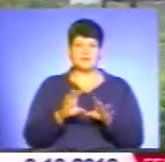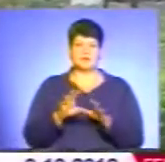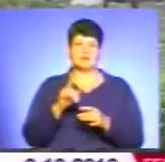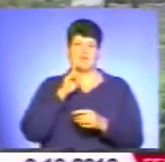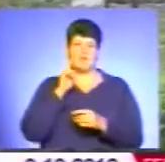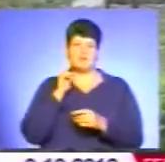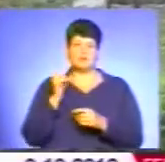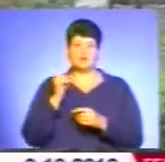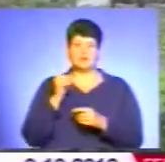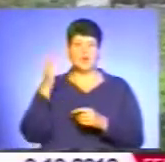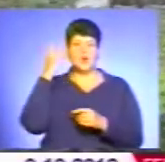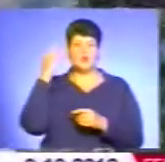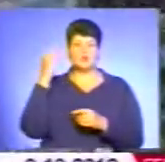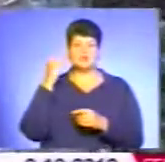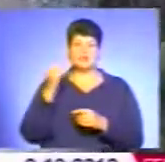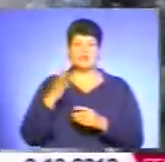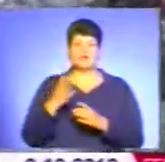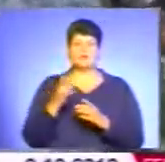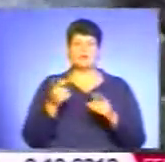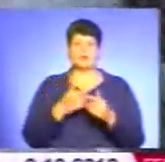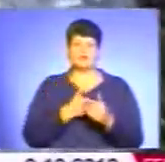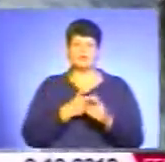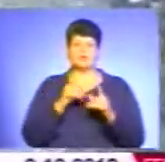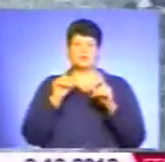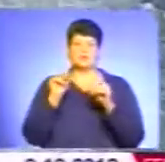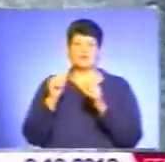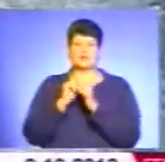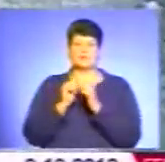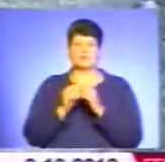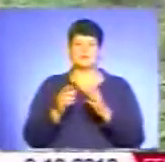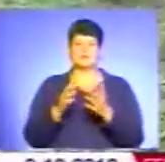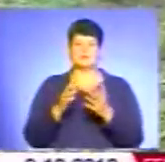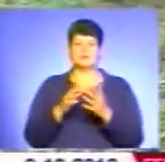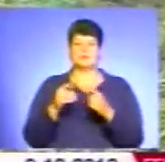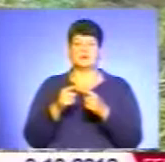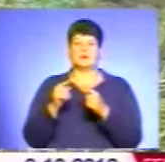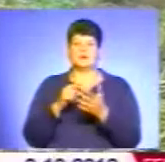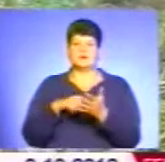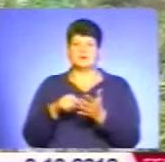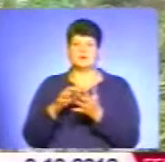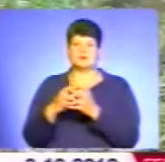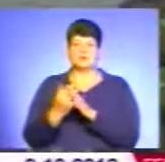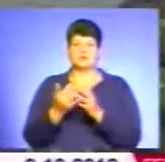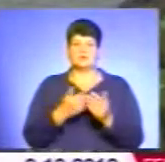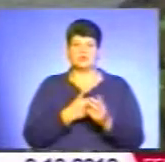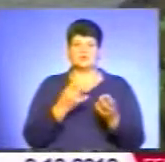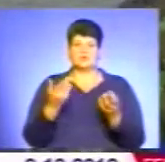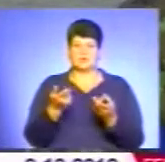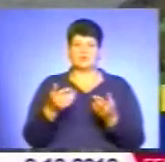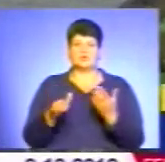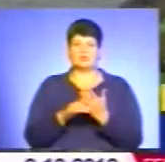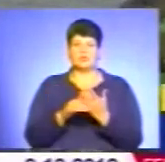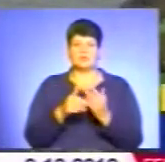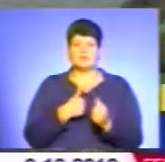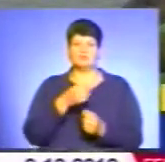Козаки екологічного полку мають намір завітати у кожен населений пункт, де потребують їхньої допомоги. Мені подобається